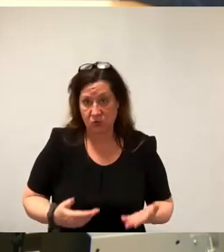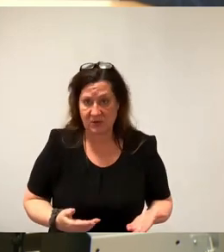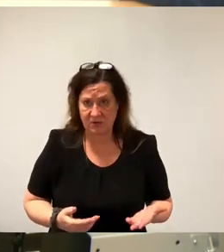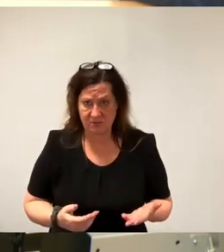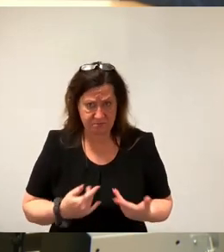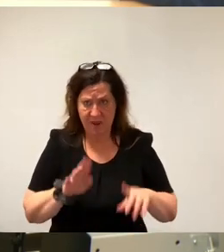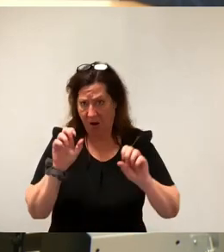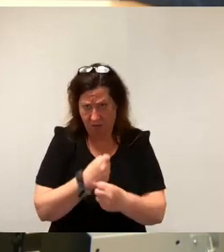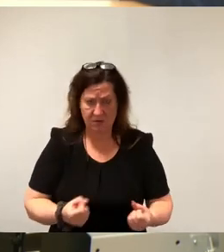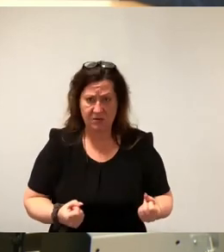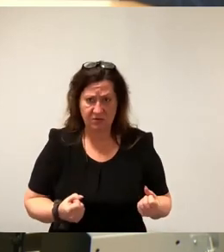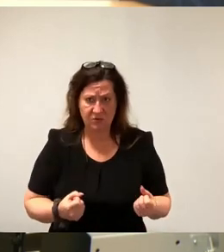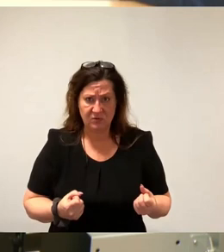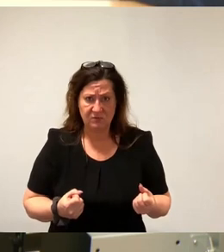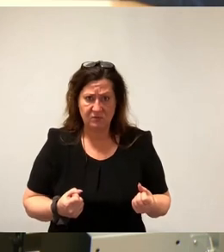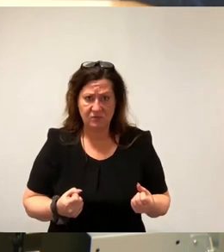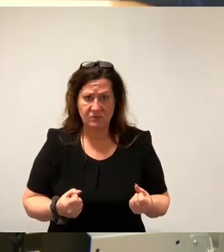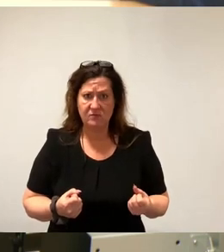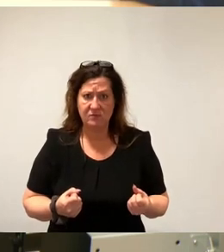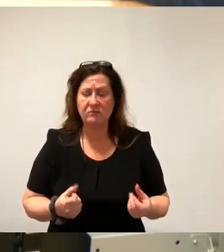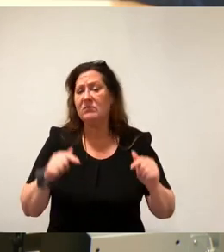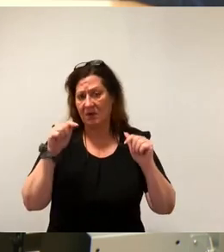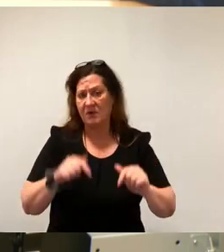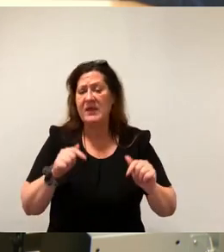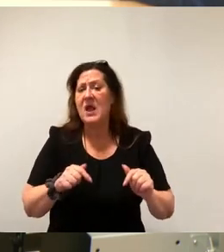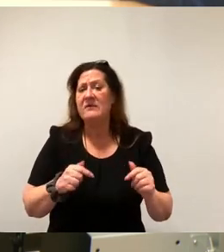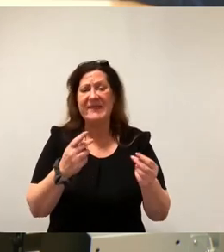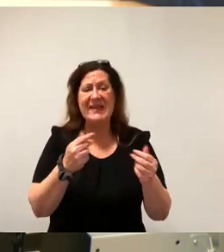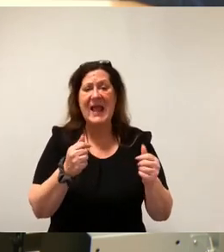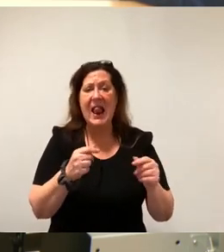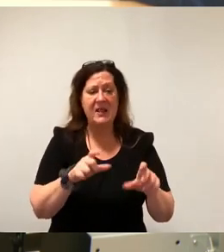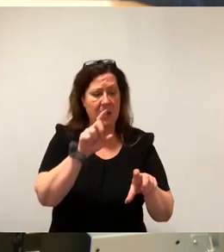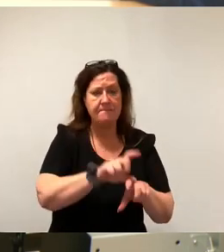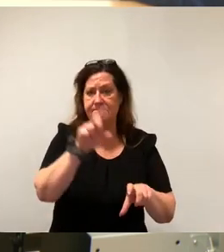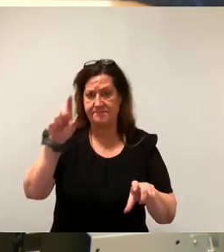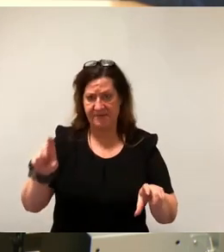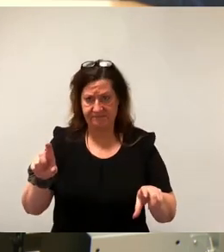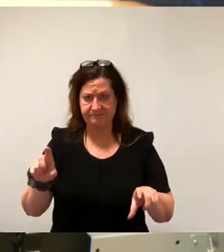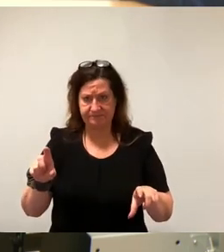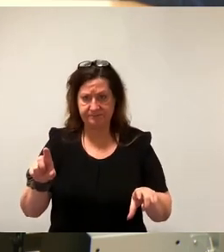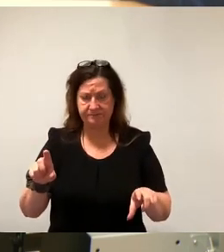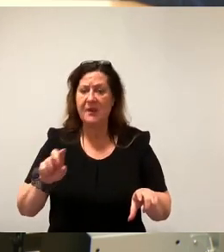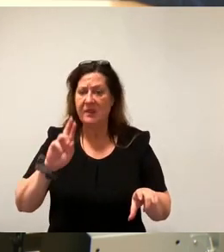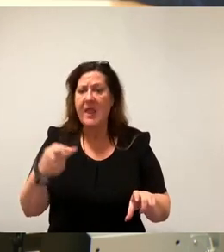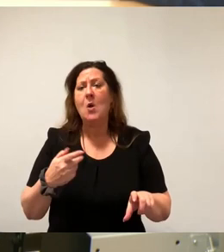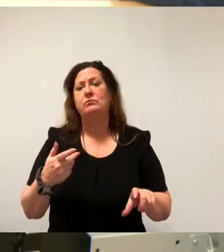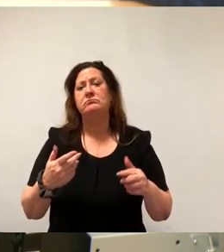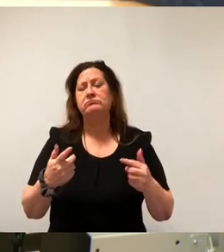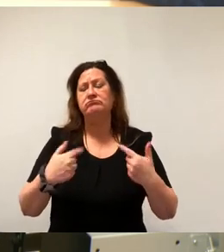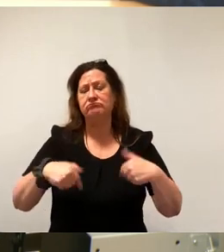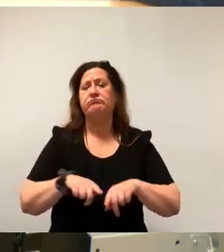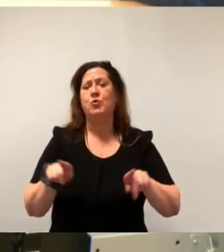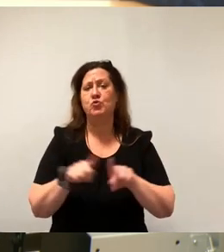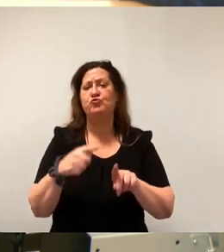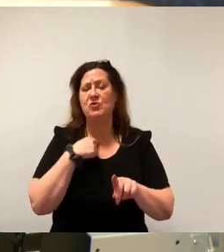hier diesen Umschichtung der Mittel vorzunehmen. Und deswegen stimmen wir auch dem Antrag zu, der dann